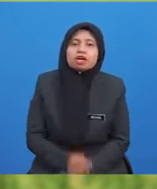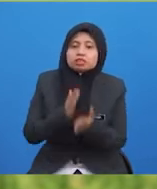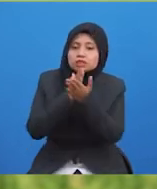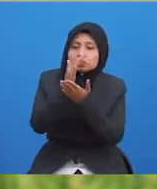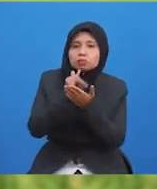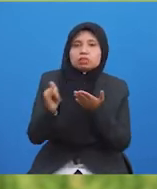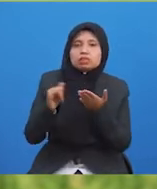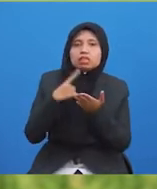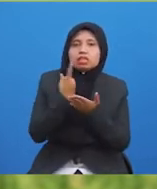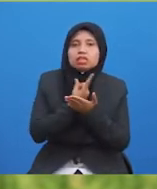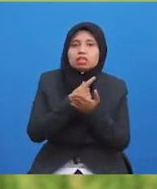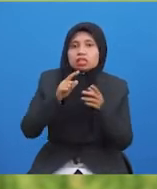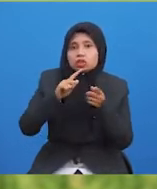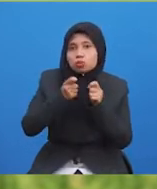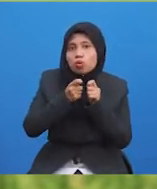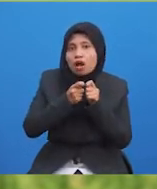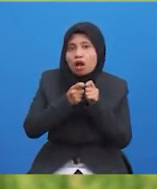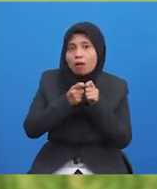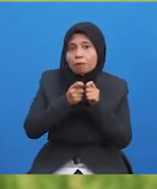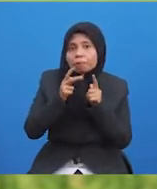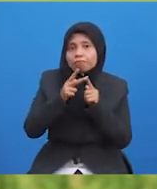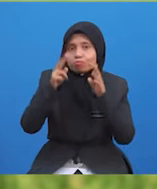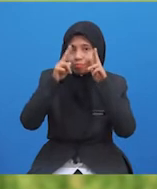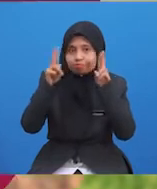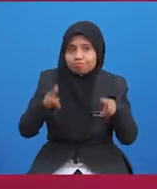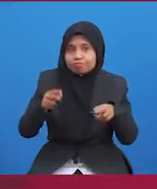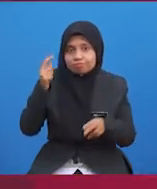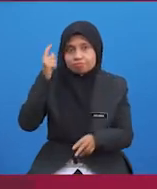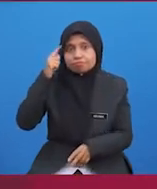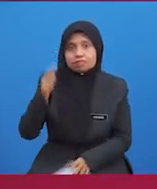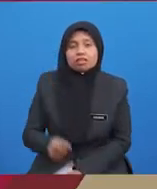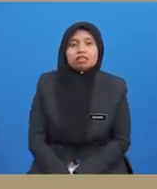Seterusnya, kita beralih ke sesi uji minda.